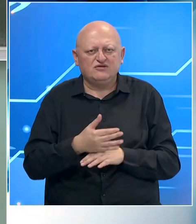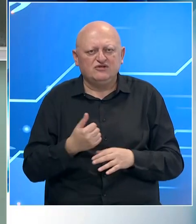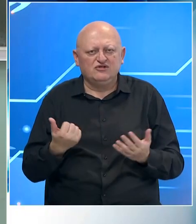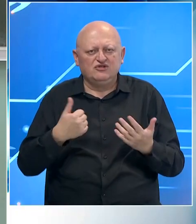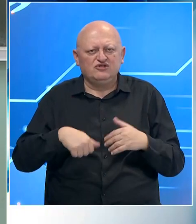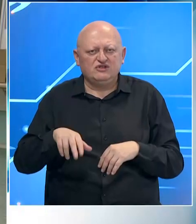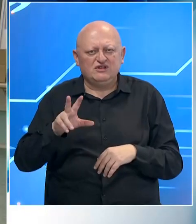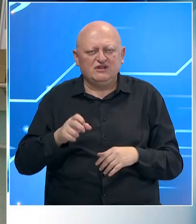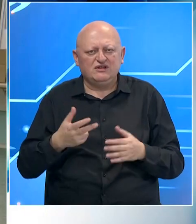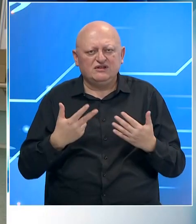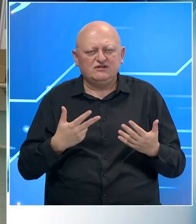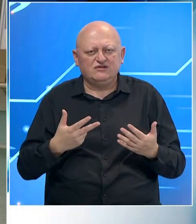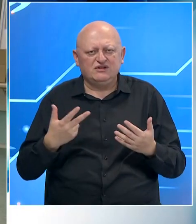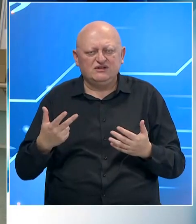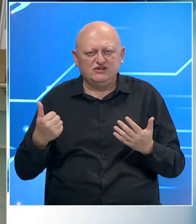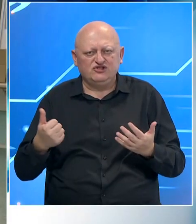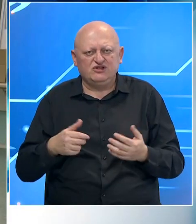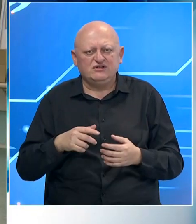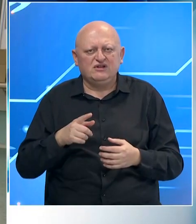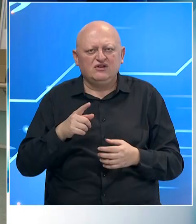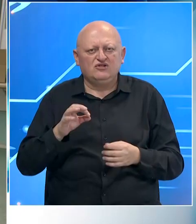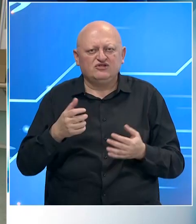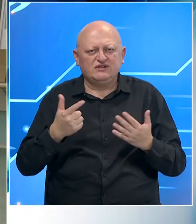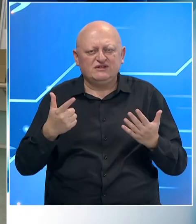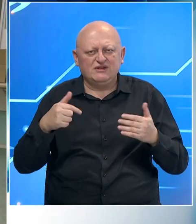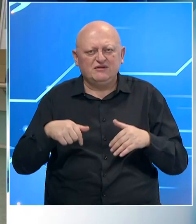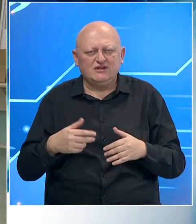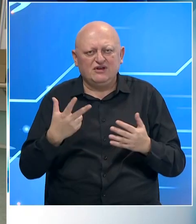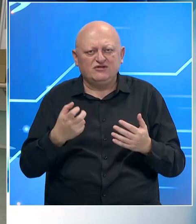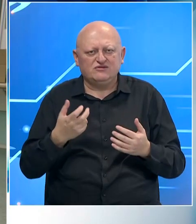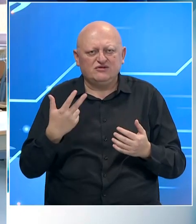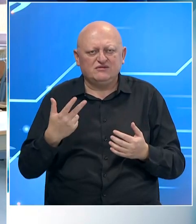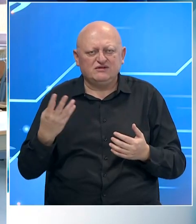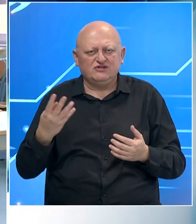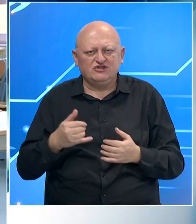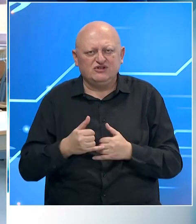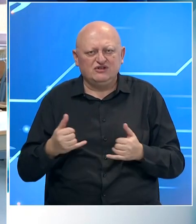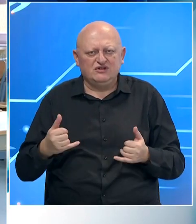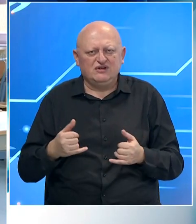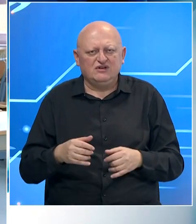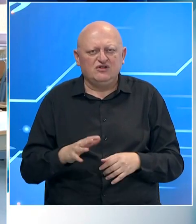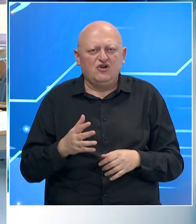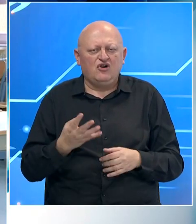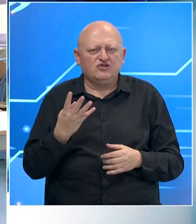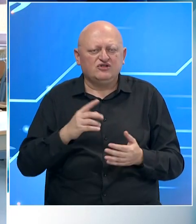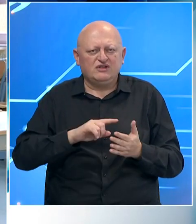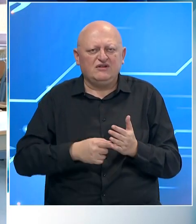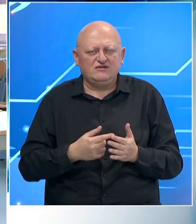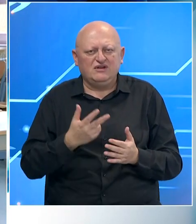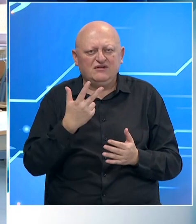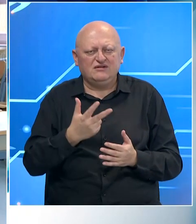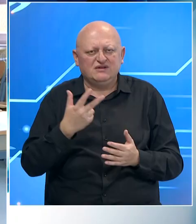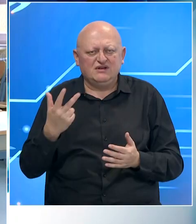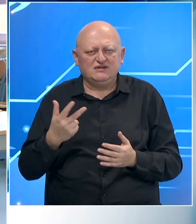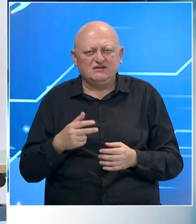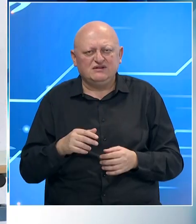iskoristilo 6.336 od 67.884 građana, odnosno njih